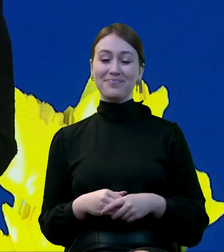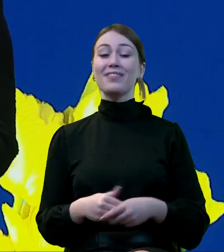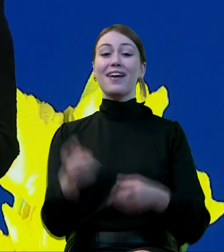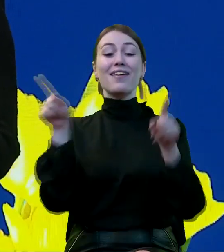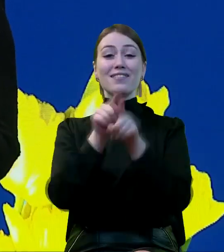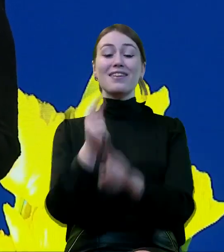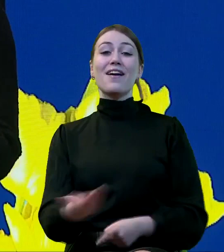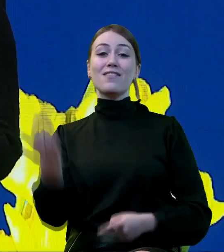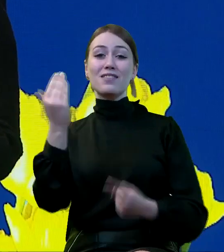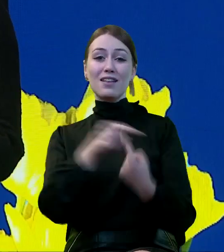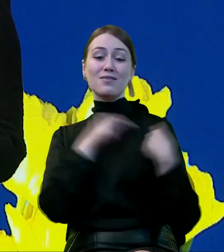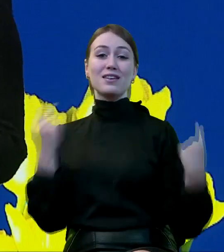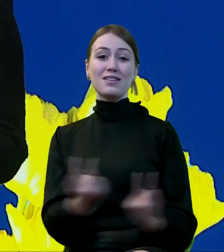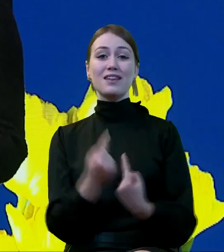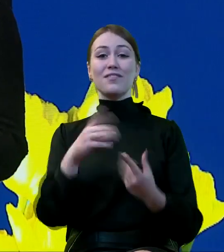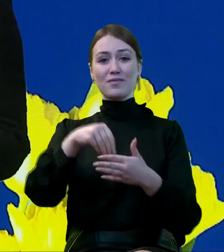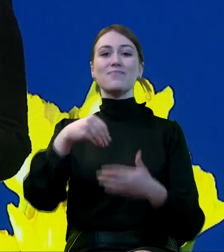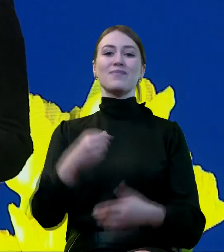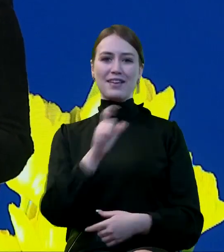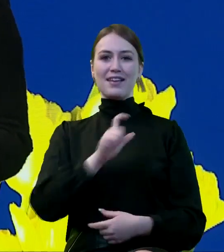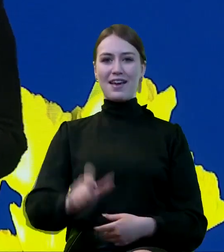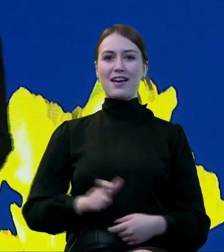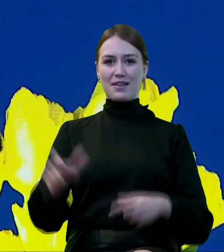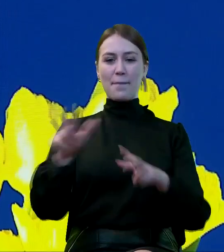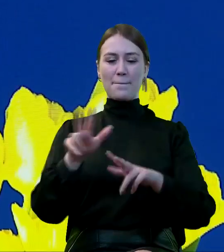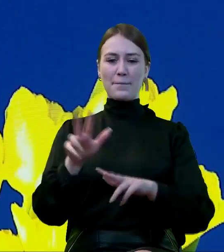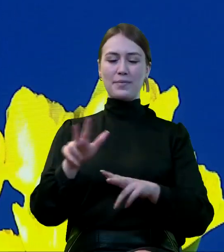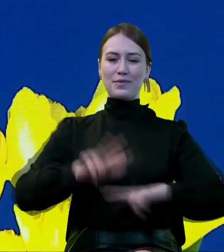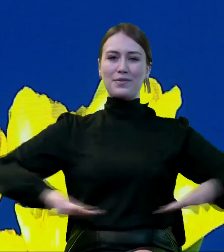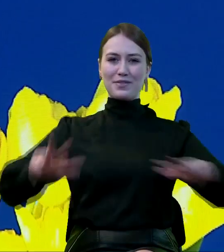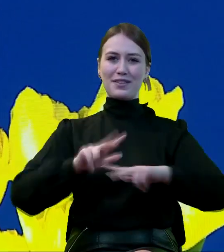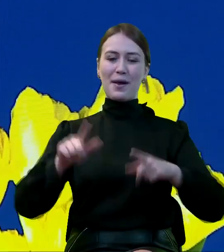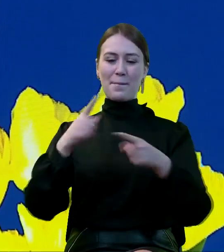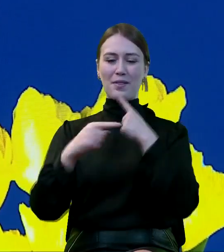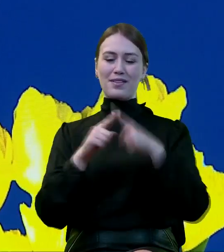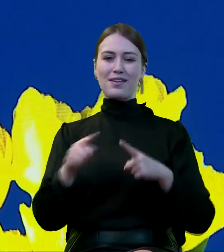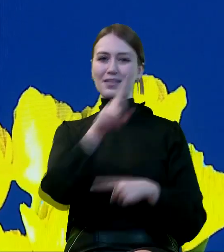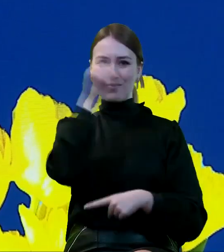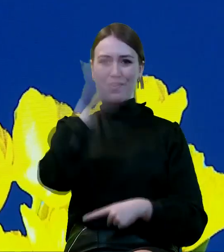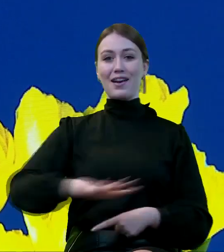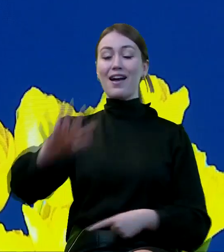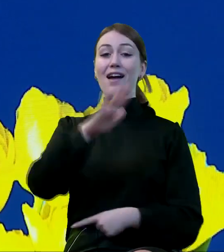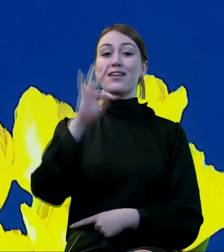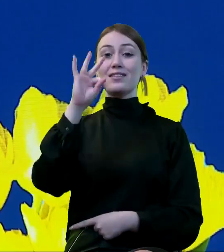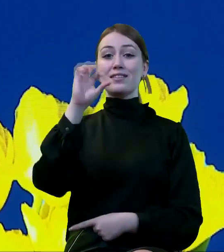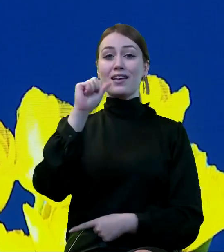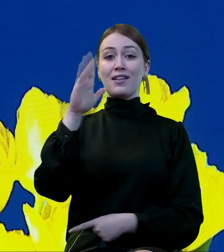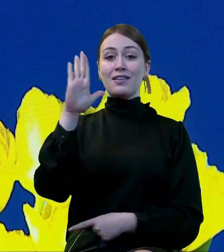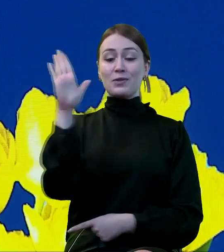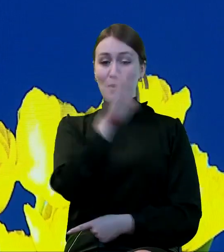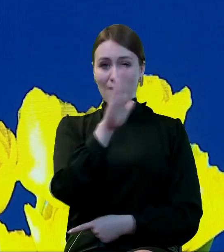Witam serdecznie sekretarza stanu w Ministerstwie Rodziny i Polityki Społecznej, pana Stanisława Szweda.